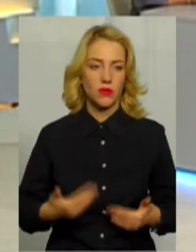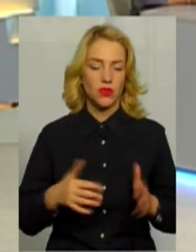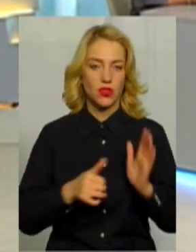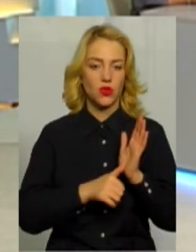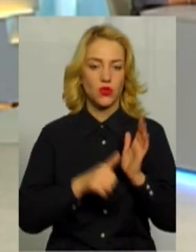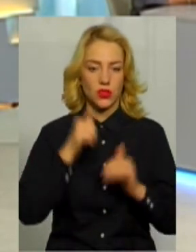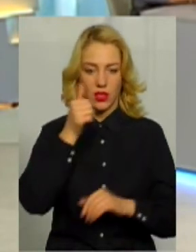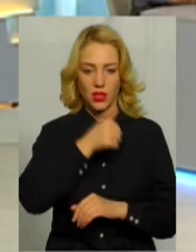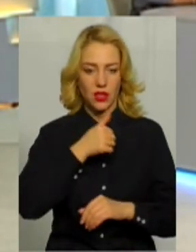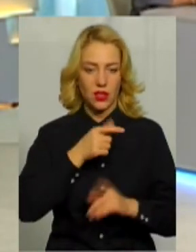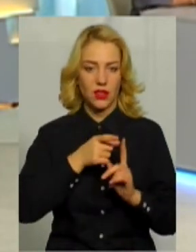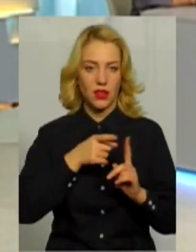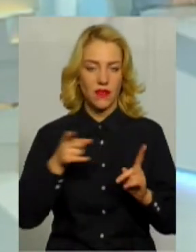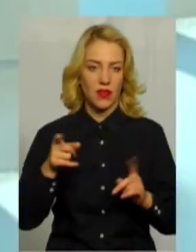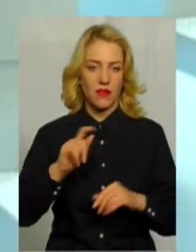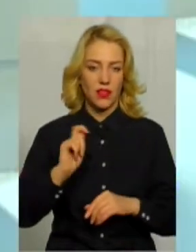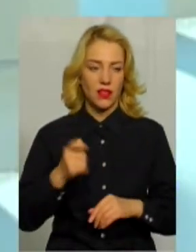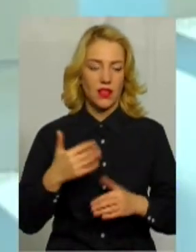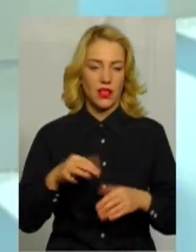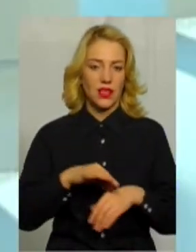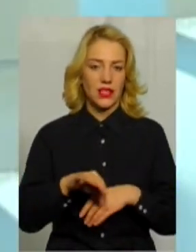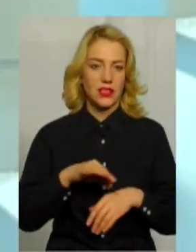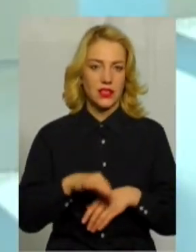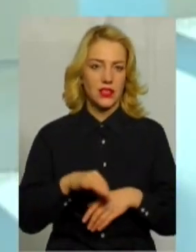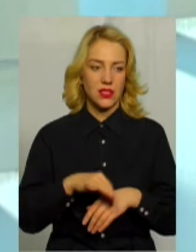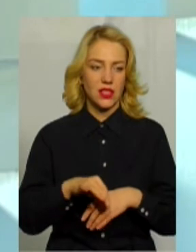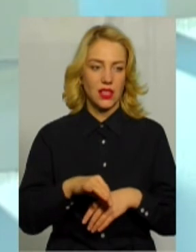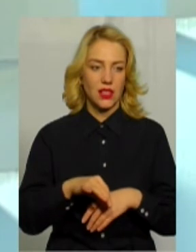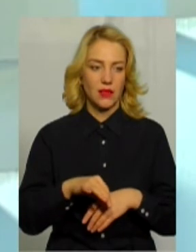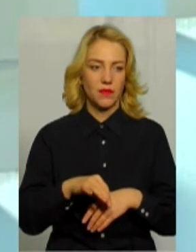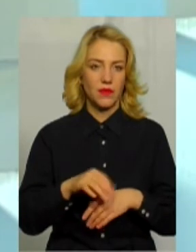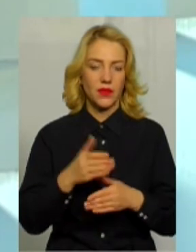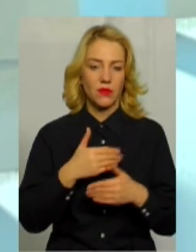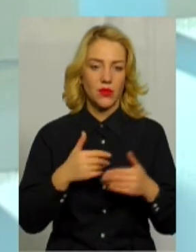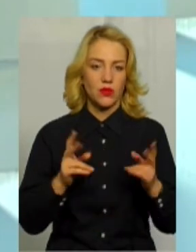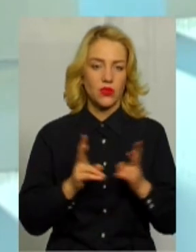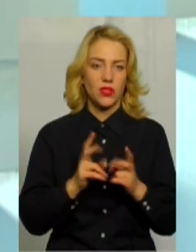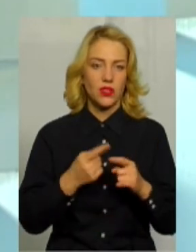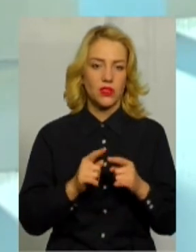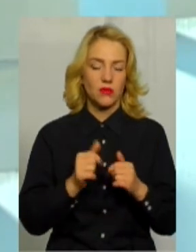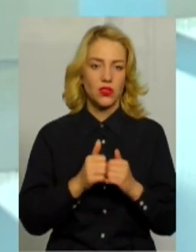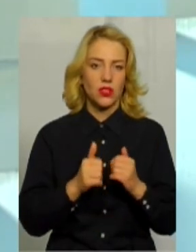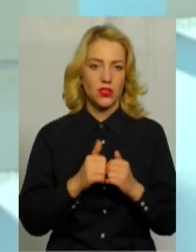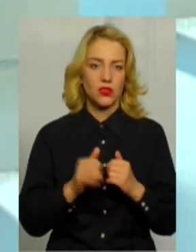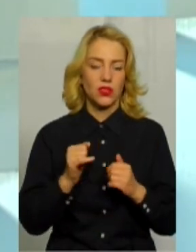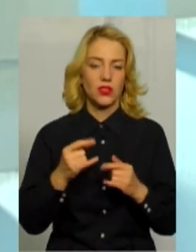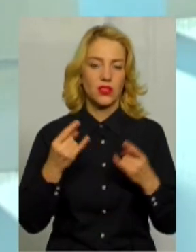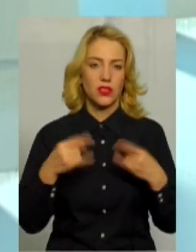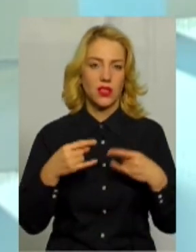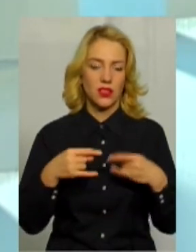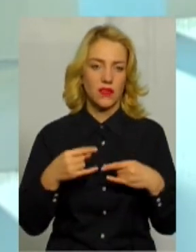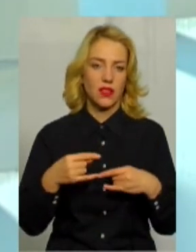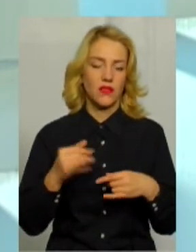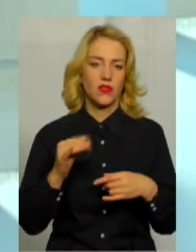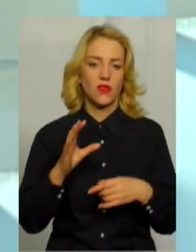нас триває війна і насилля, ми стикаємося з цим дуже часто і з екранів телевізорів, і в